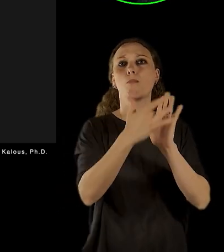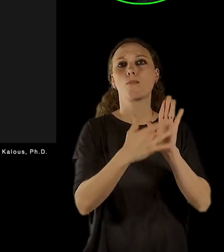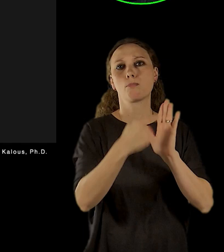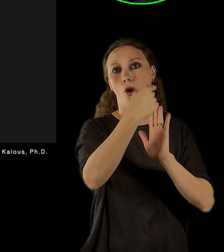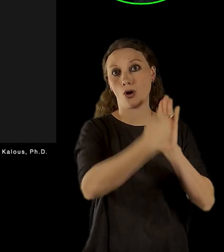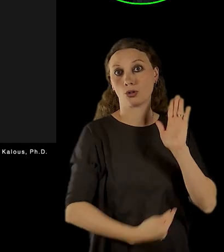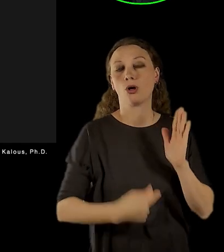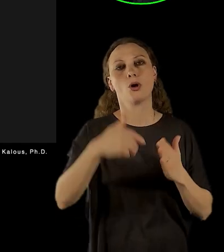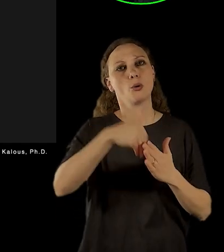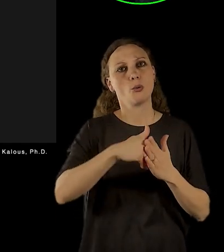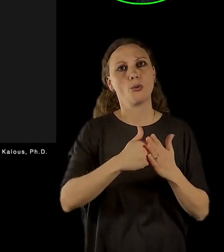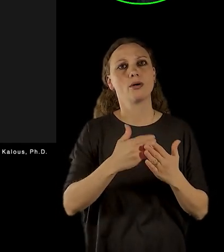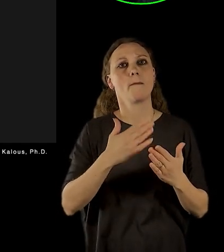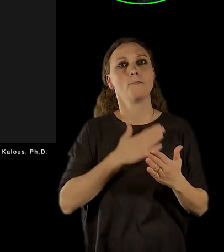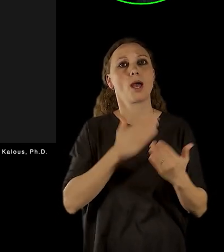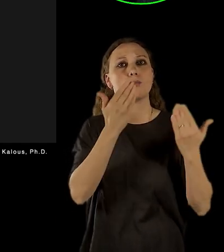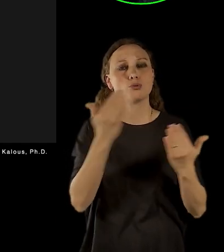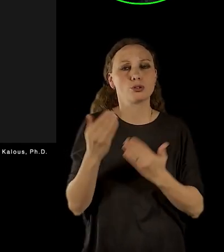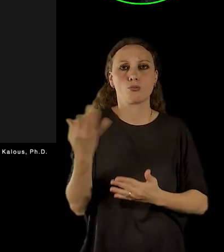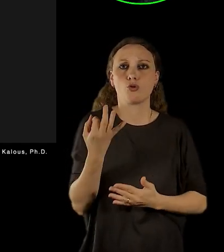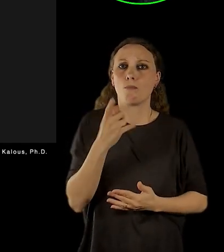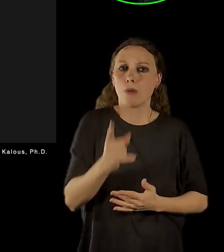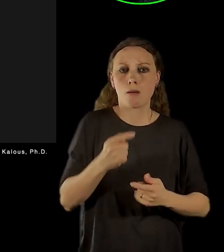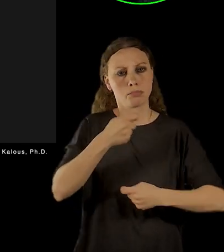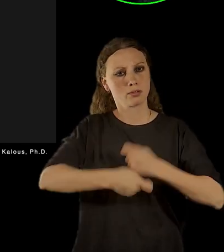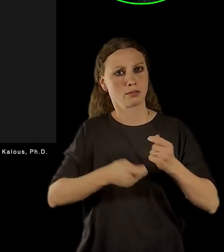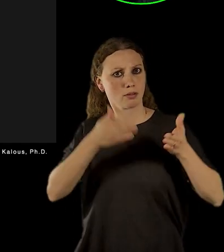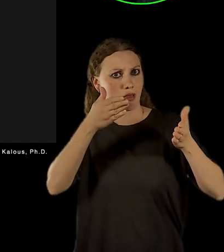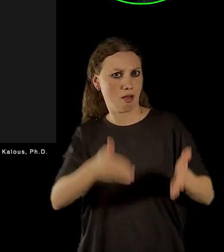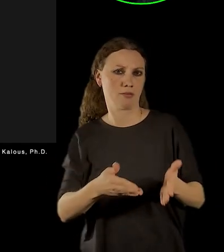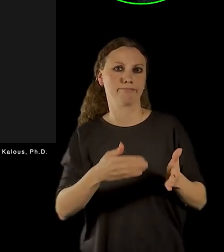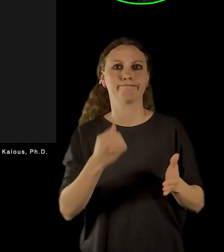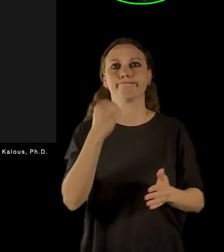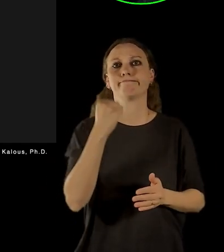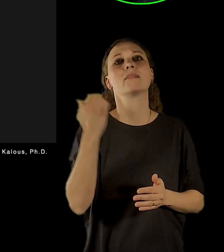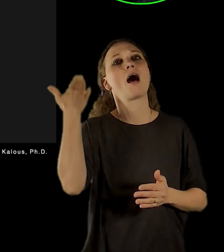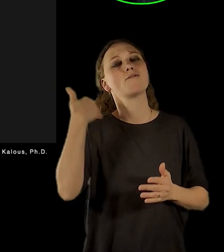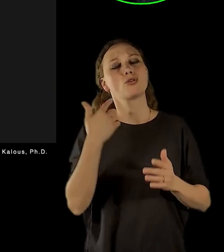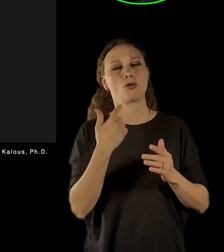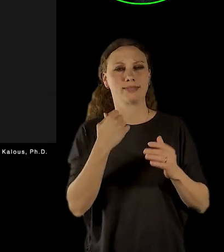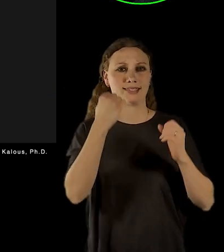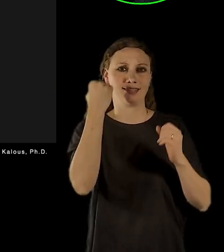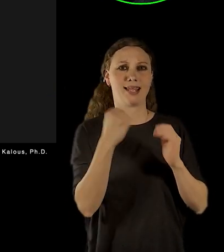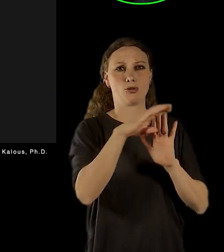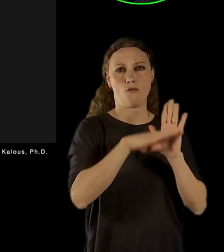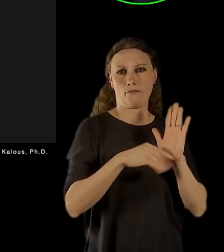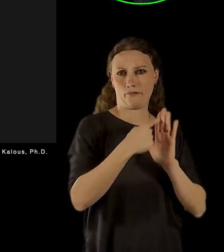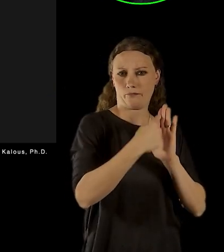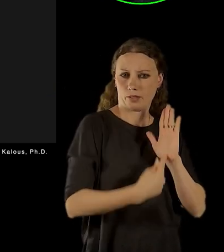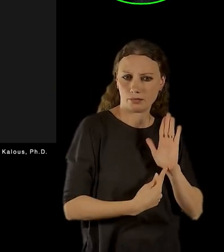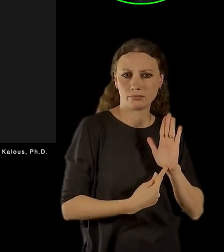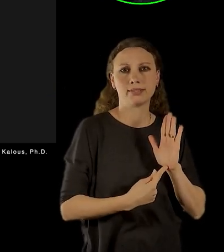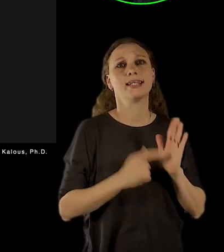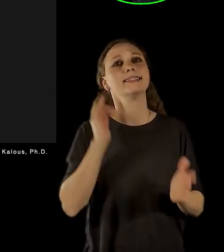té míře, která nám teďka odpovídá možnostem ho naplňovat. To znamená vedle osvětové a